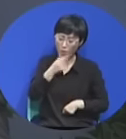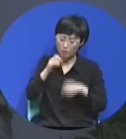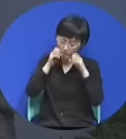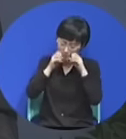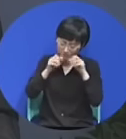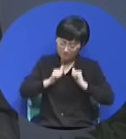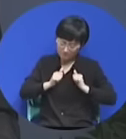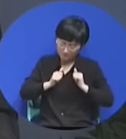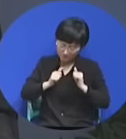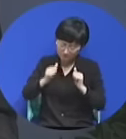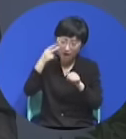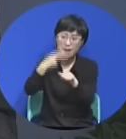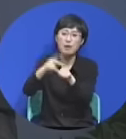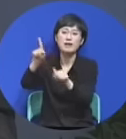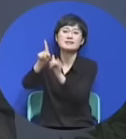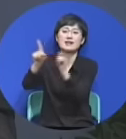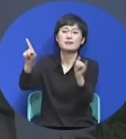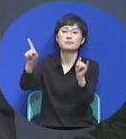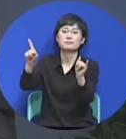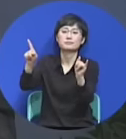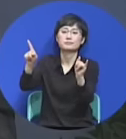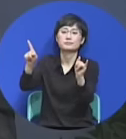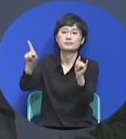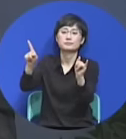이게 하나님의 제일 관심입니다.